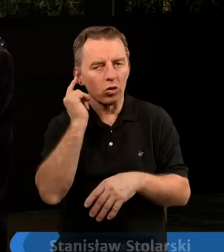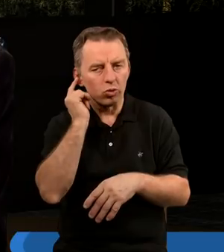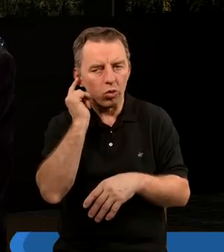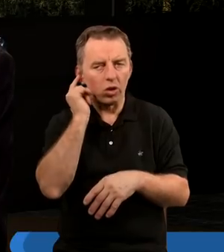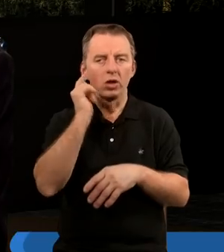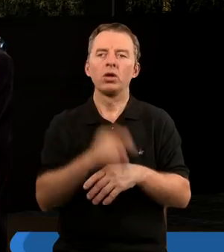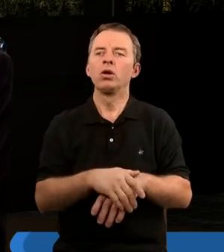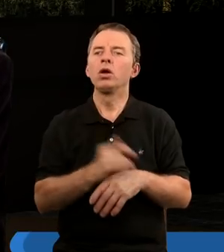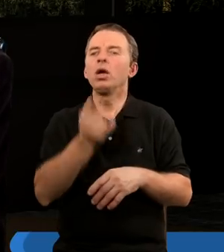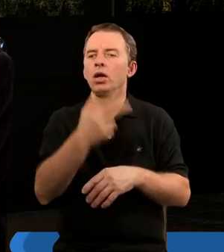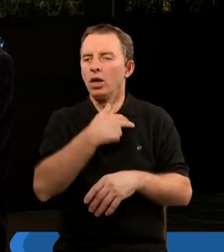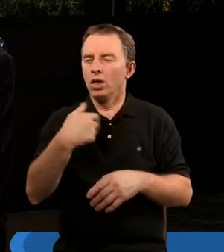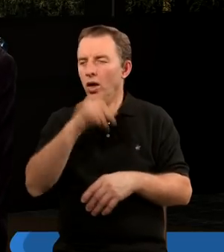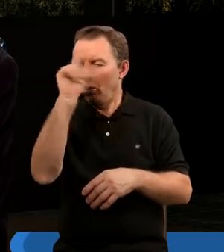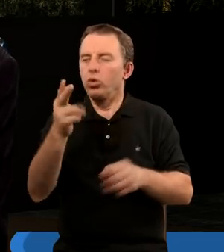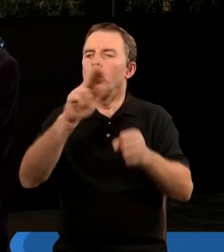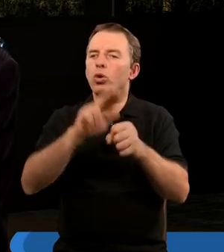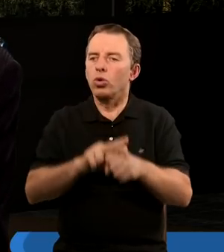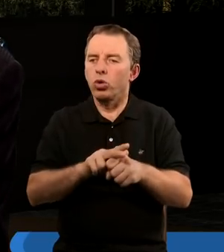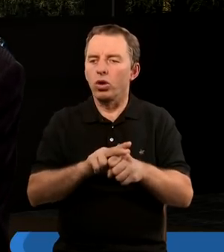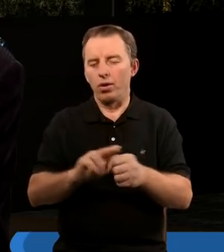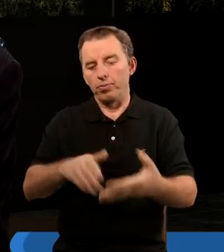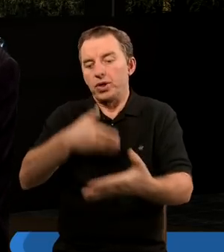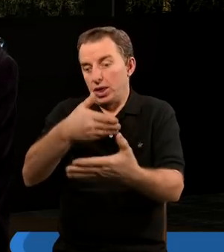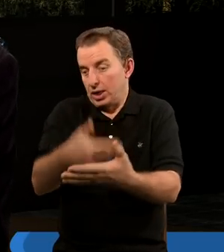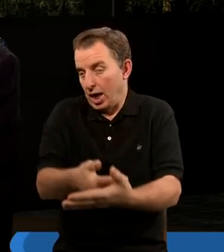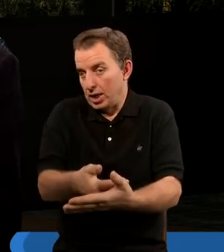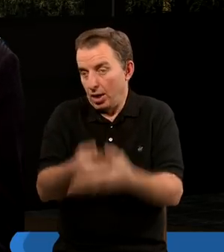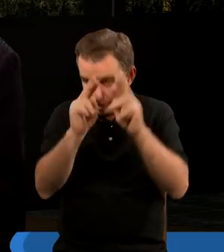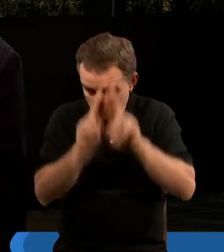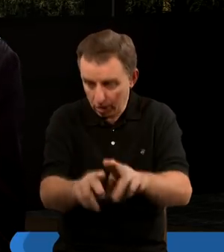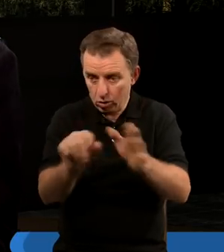Iluż to z nas, ludzi, którzy przyznajemy się do Boga